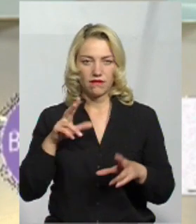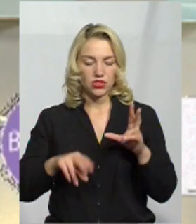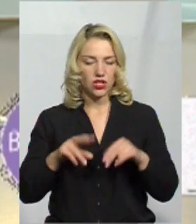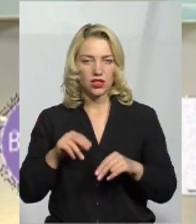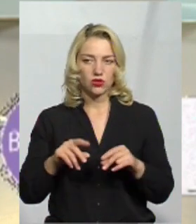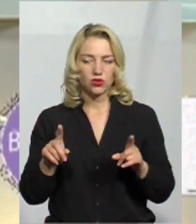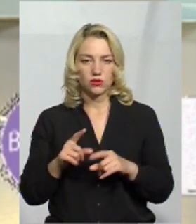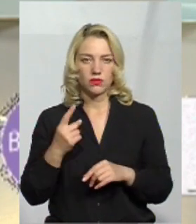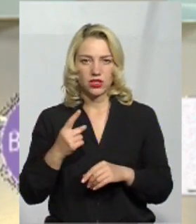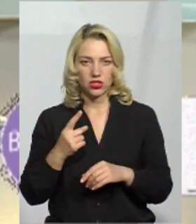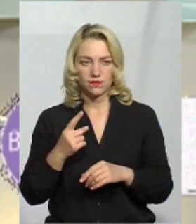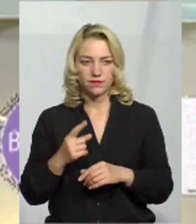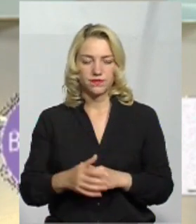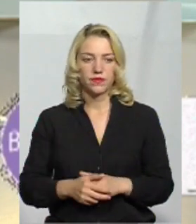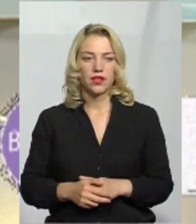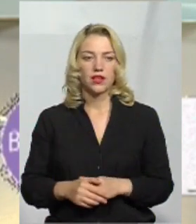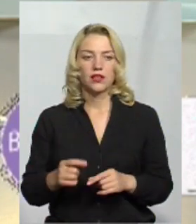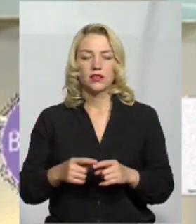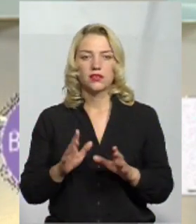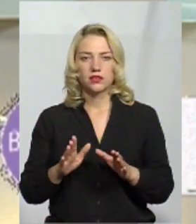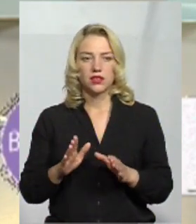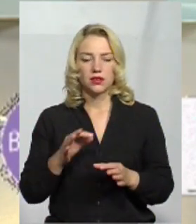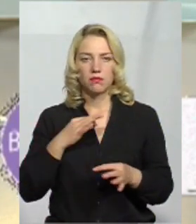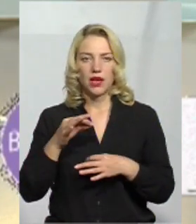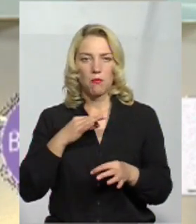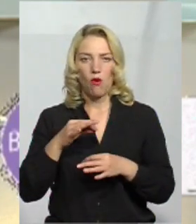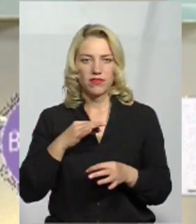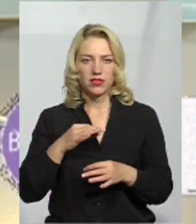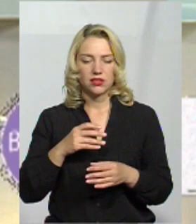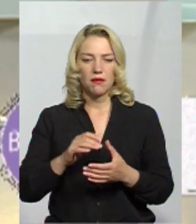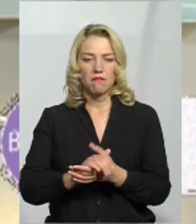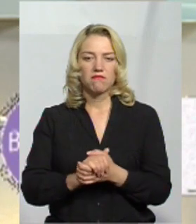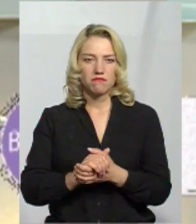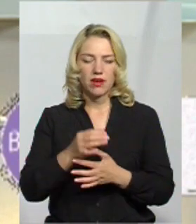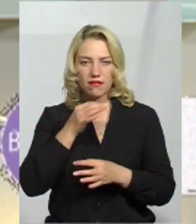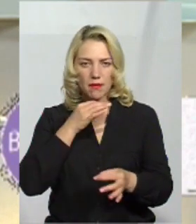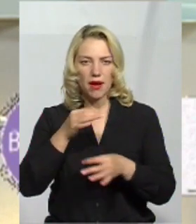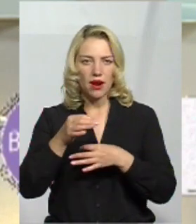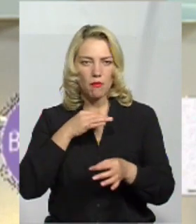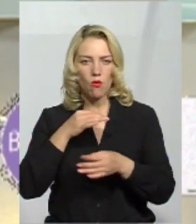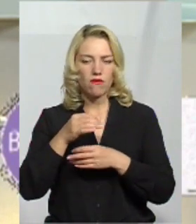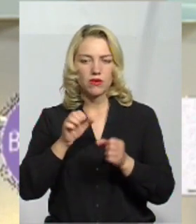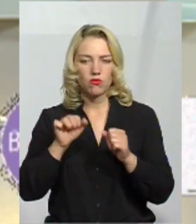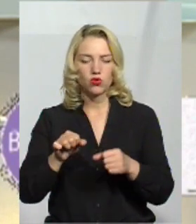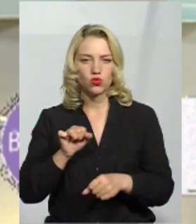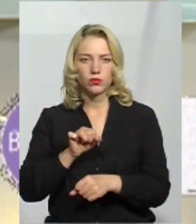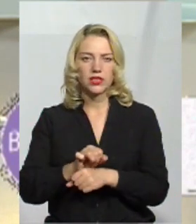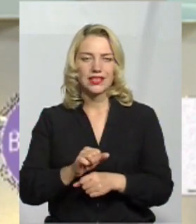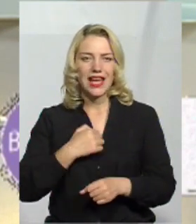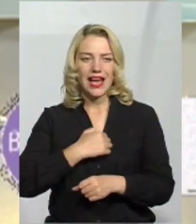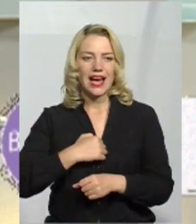вважаю, що першим чином це тільки перемовини. Тільки мирні перемовини. І тільки перемовини можна зупинити